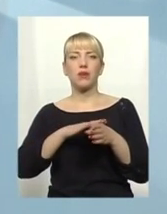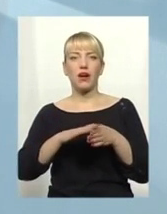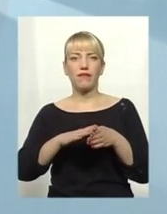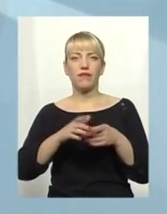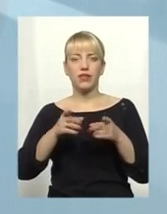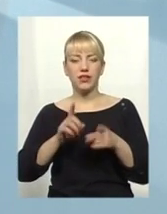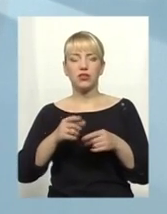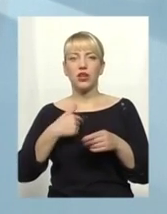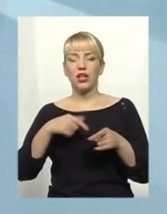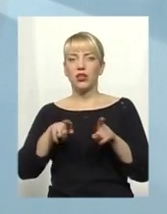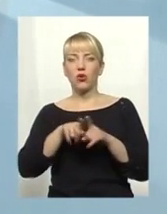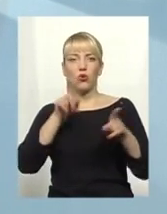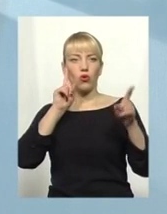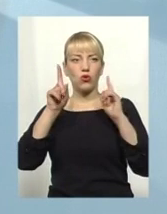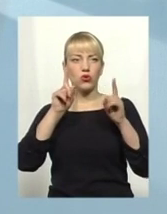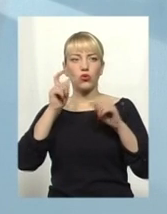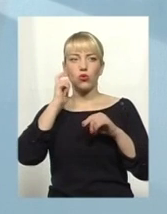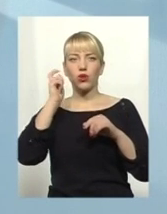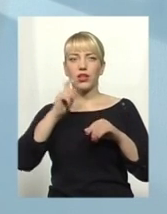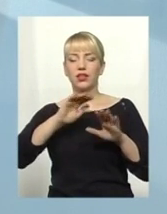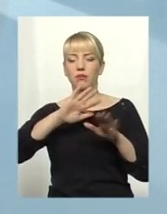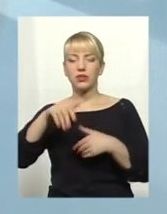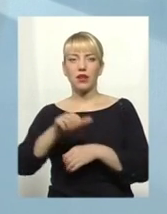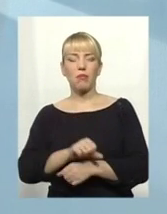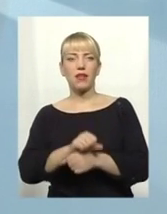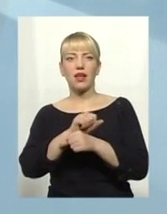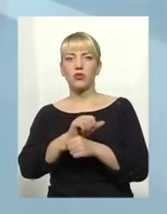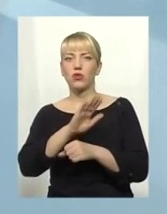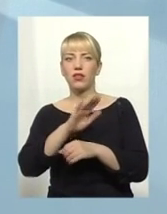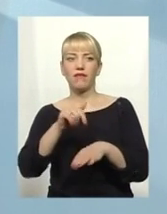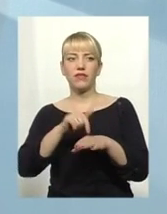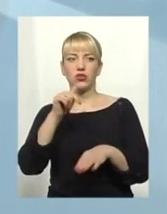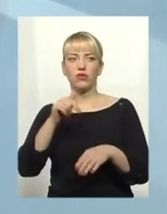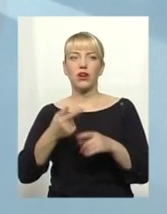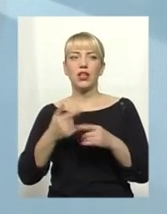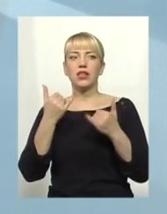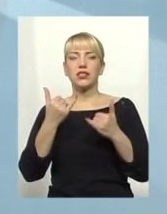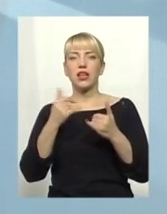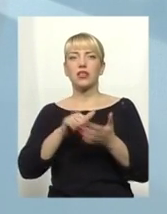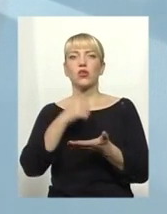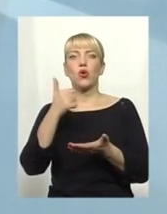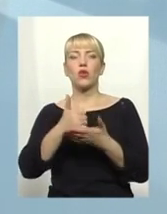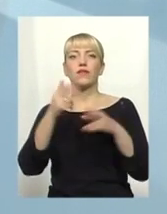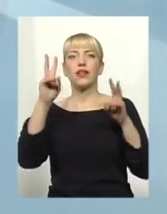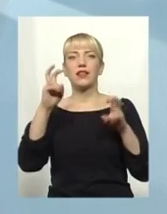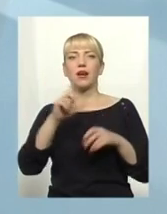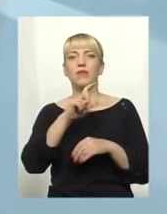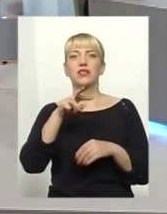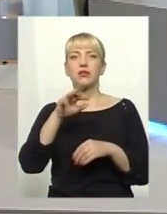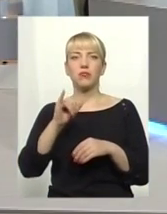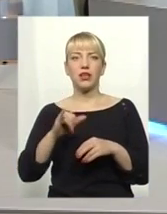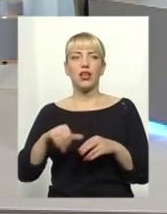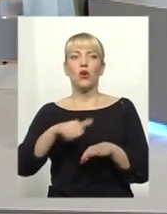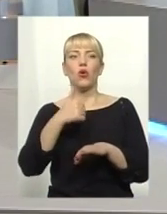шоку, мені здається, країна після Майдану не відчувала. Зараз головна тема ЗМІ, головна тема